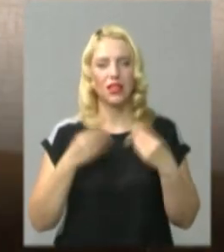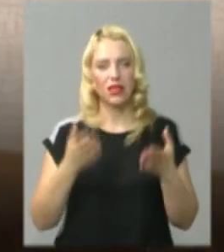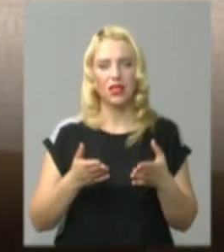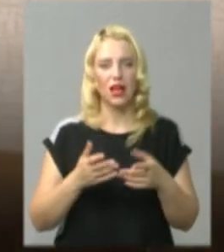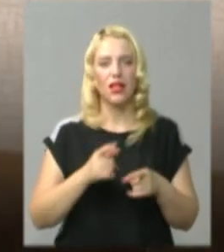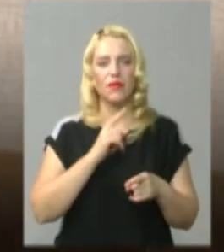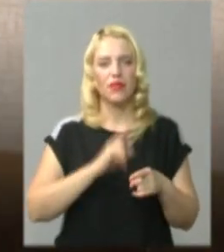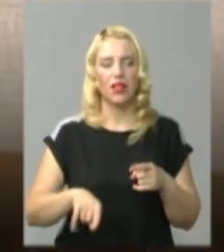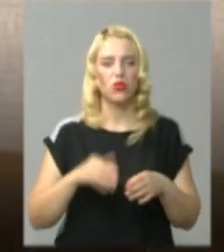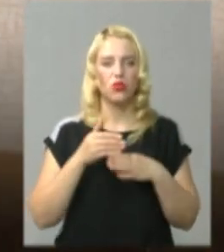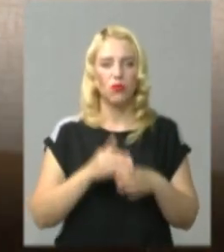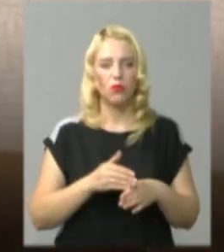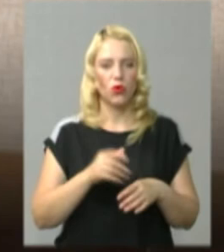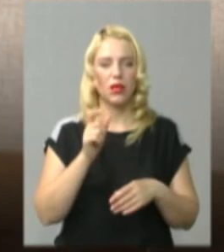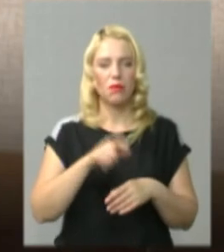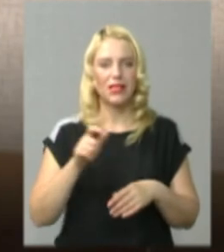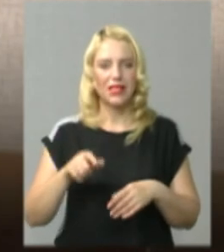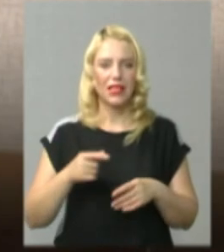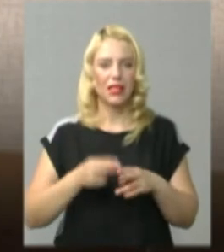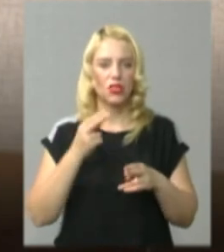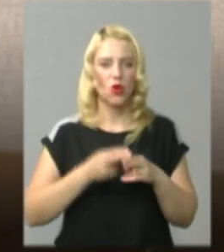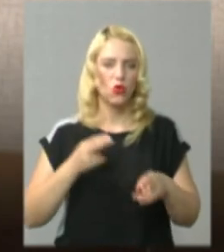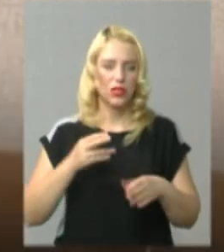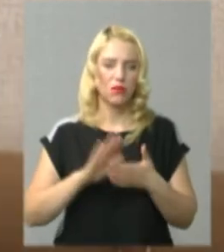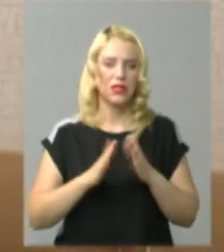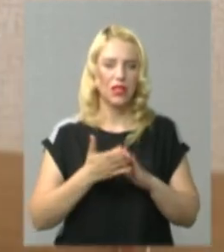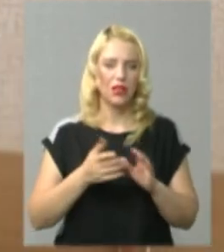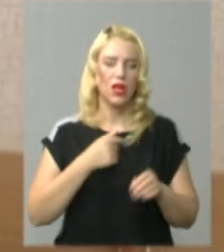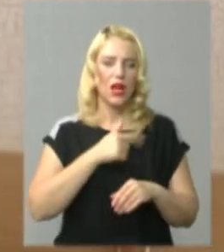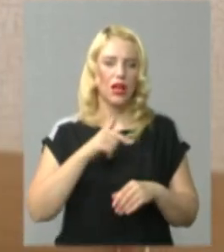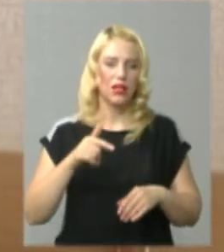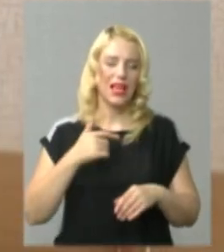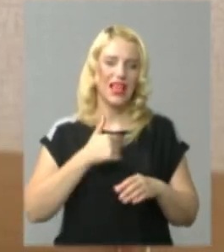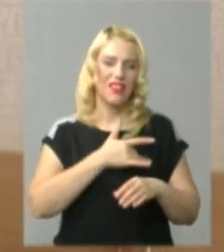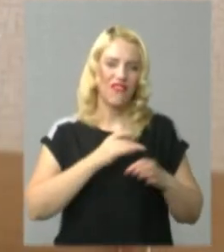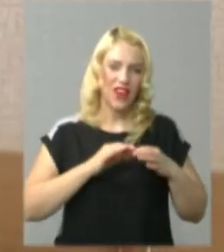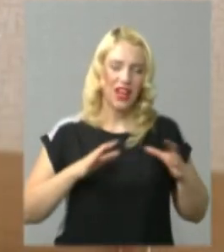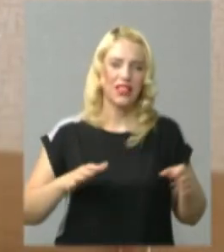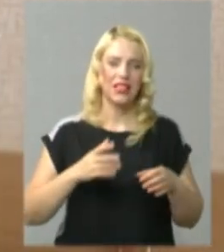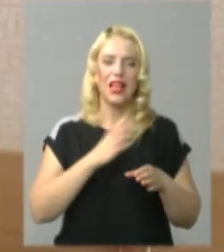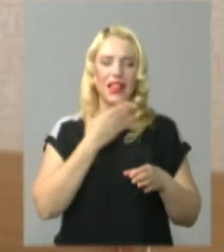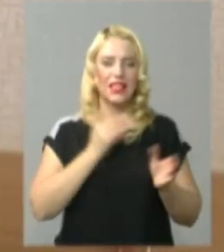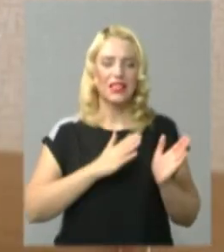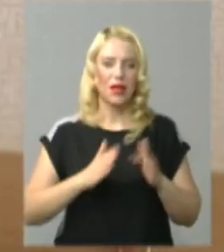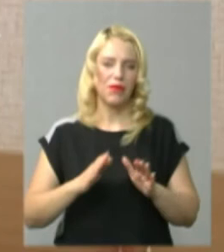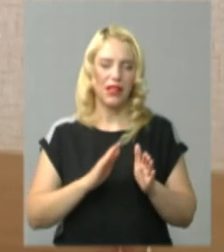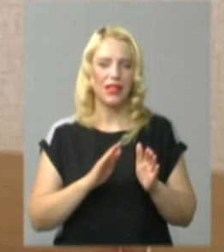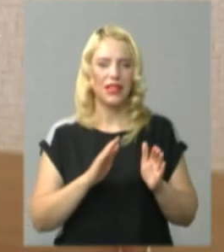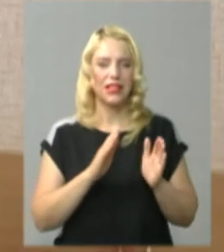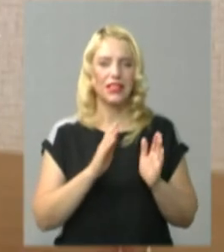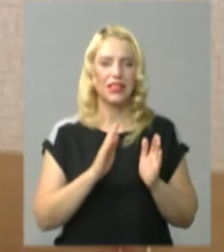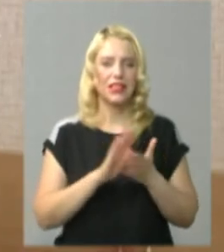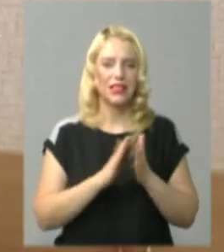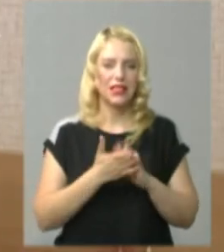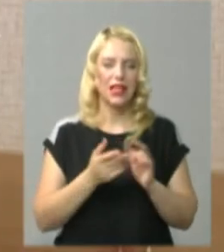невідкладної допомоги пацієнтам з гострими станами в кардіології, тобто це інфаркти, це нестабільні стани, це порушення ритму. І